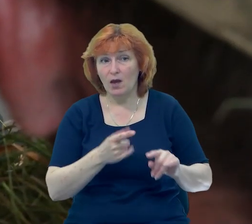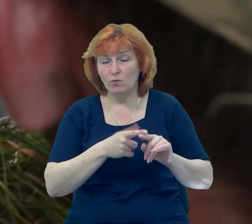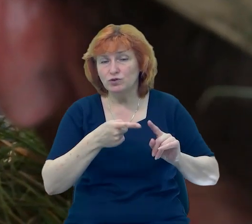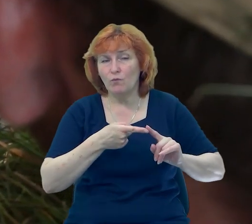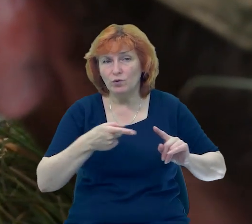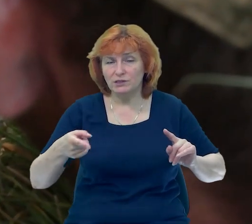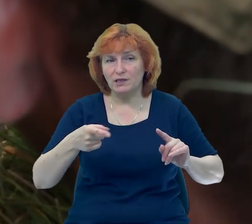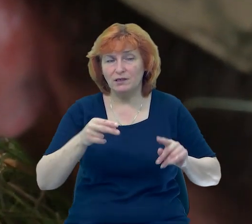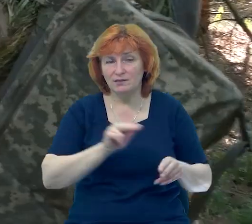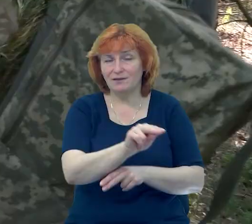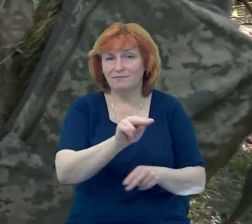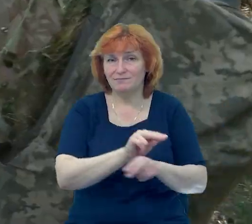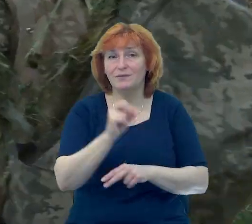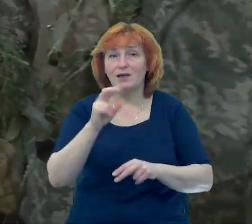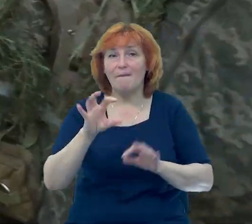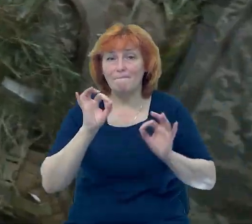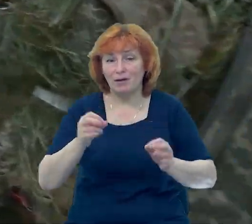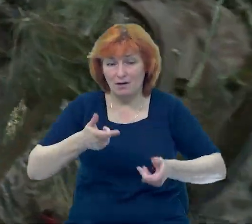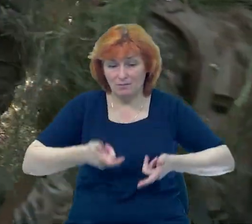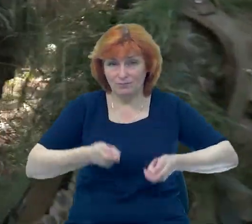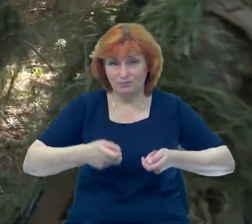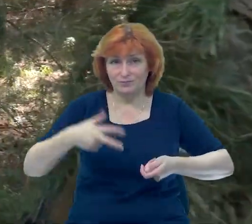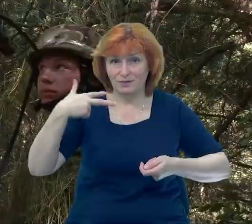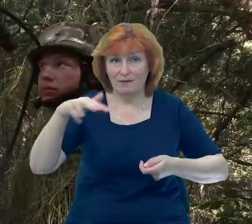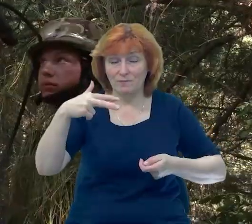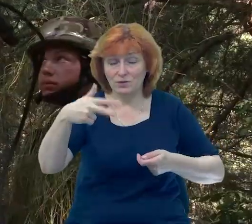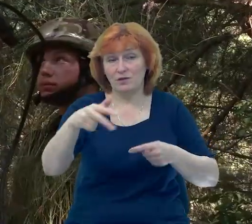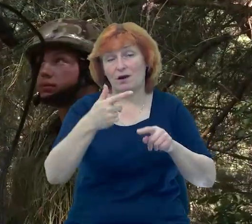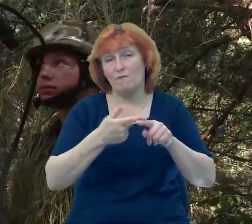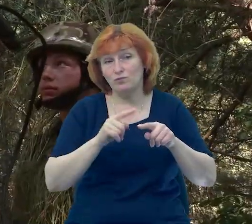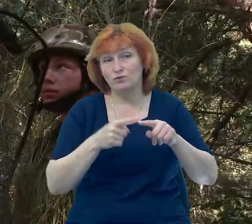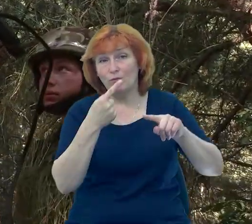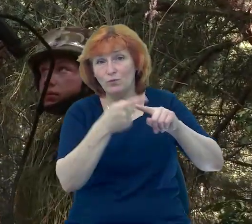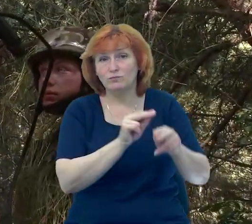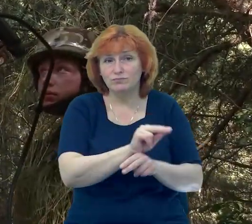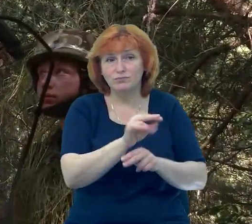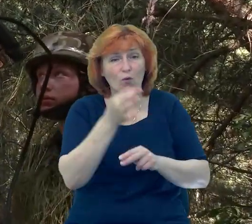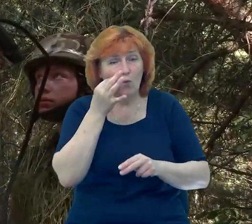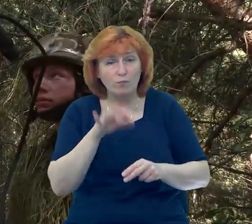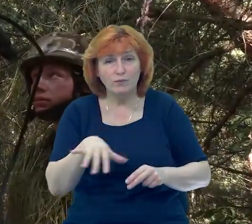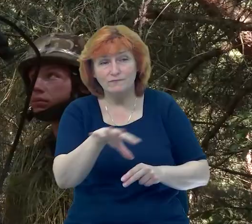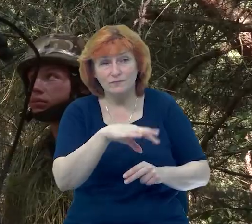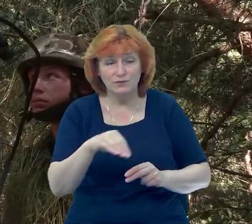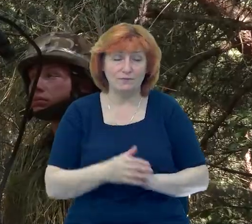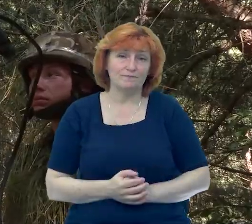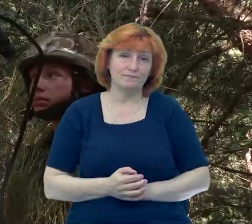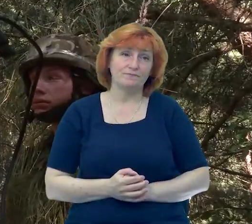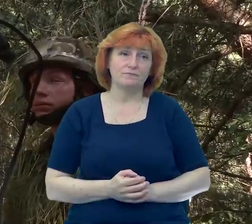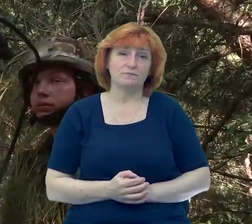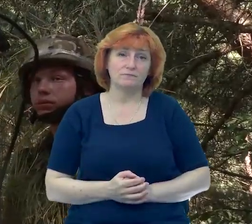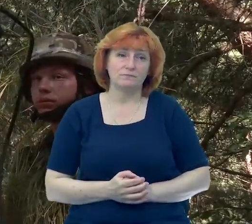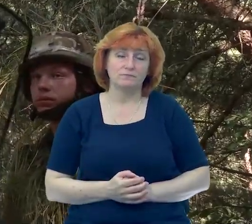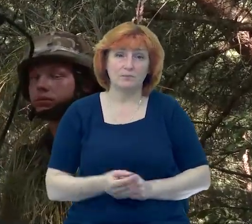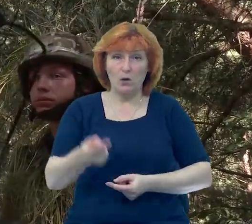йде мікс теорії з практикою. Після того, як допрацювали, повертаєтесь назад, при